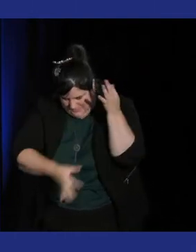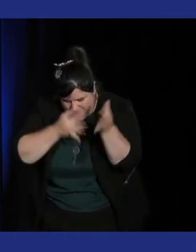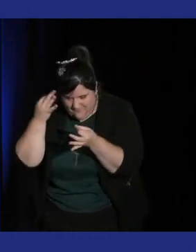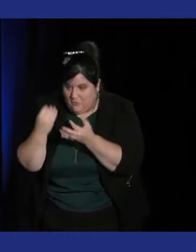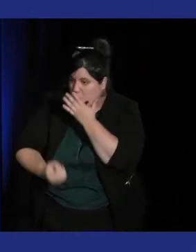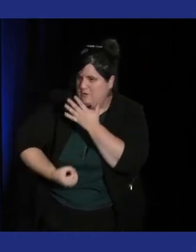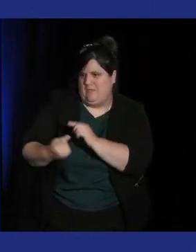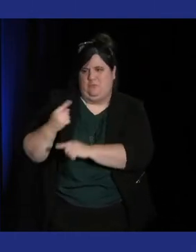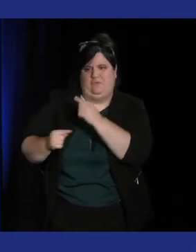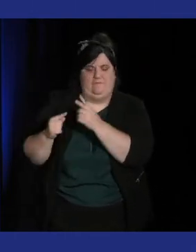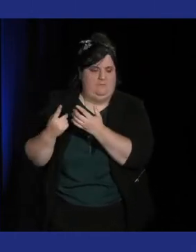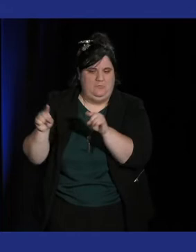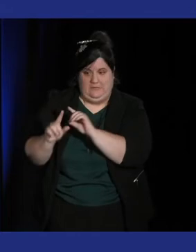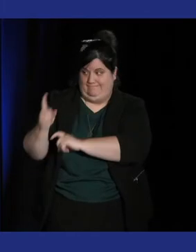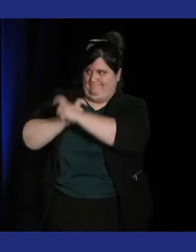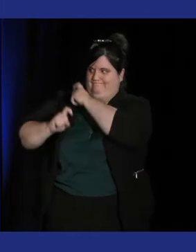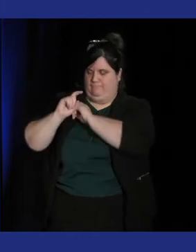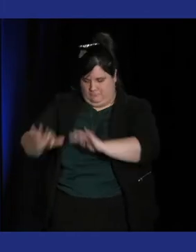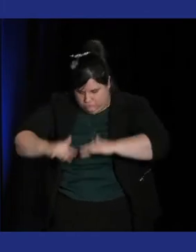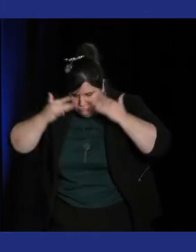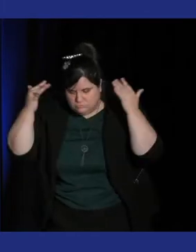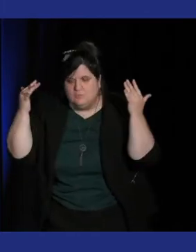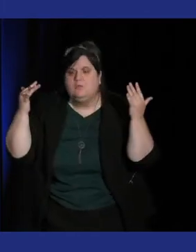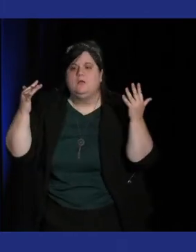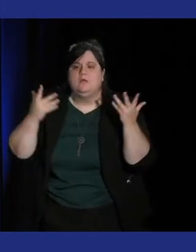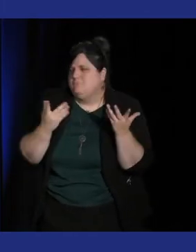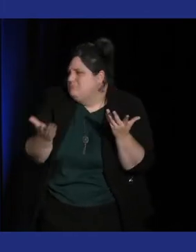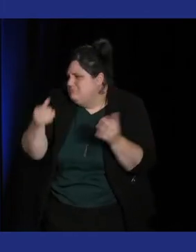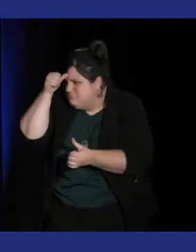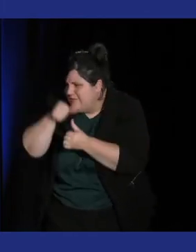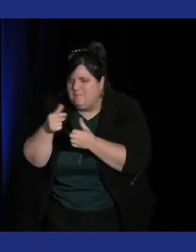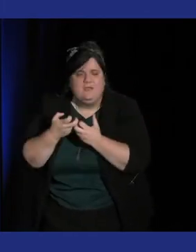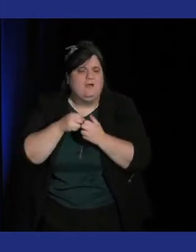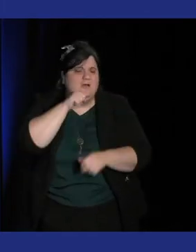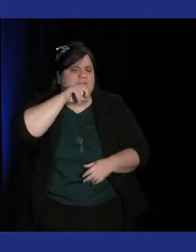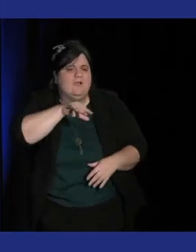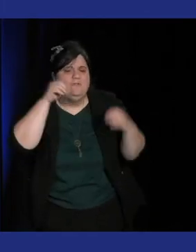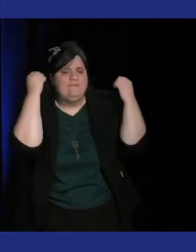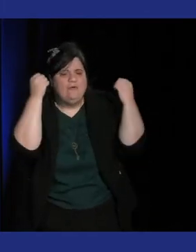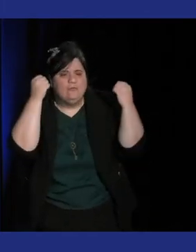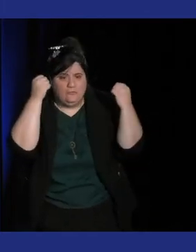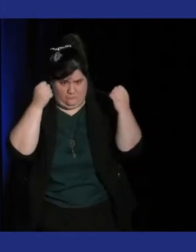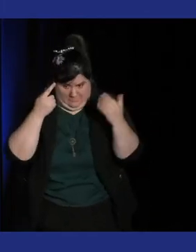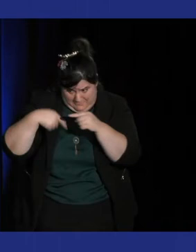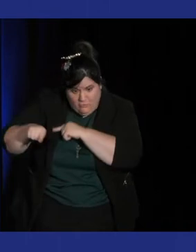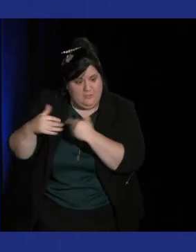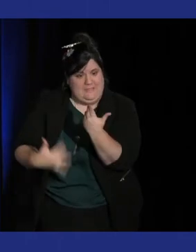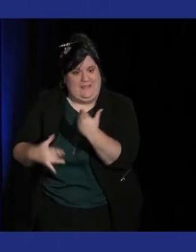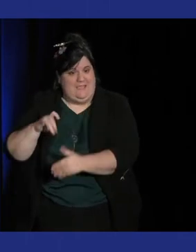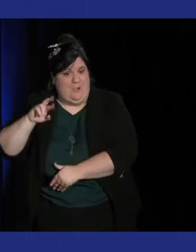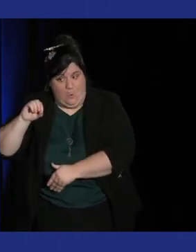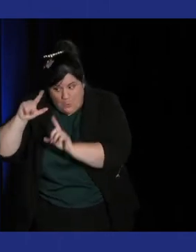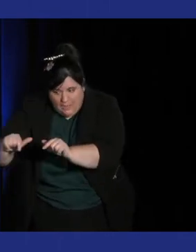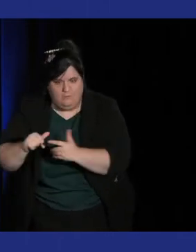et puis ce côté... ben voilà on se souvient tous de Dragon Force parce que c'était Dragon 3 enfin dans Guitars-Héros 3 pardon mais